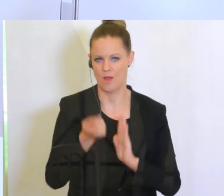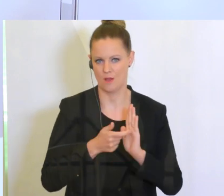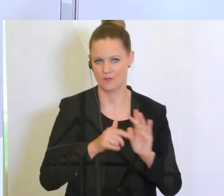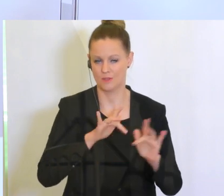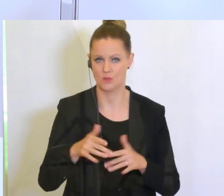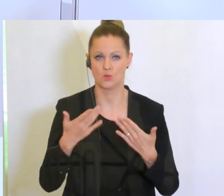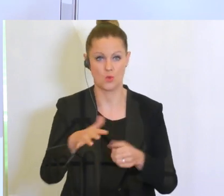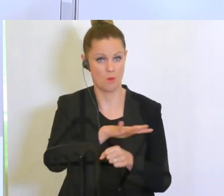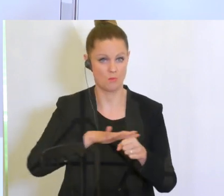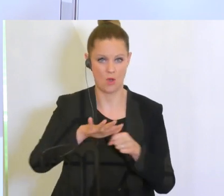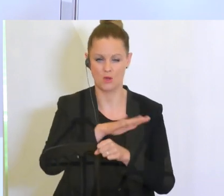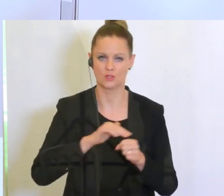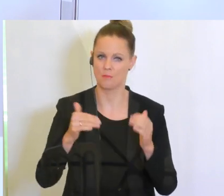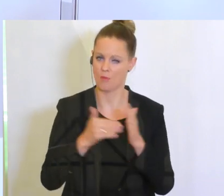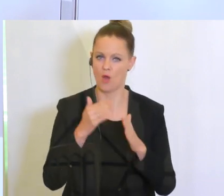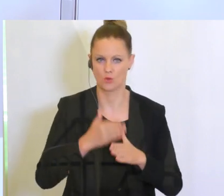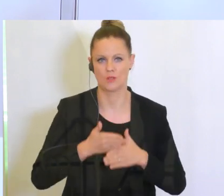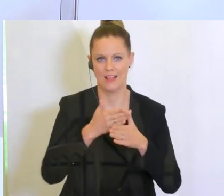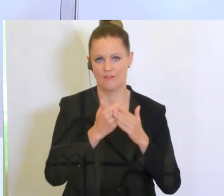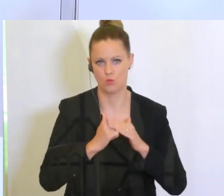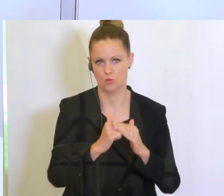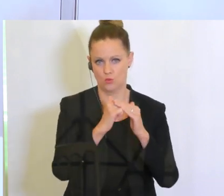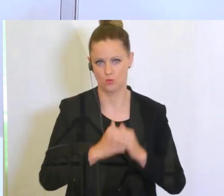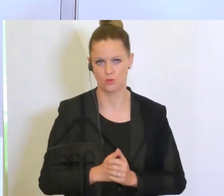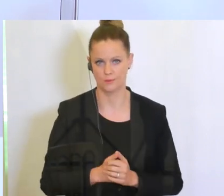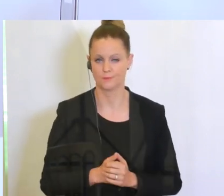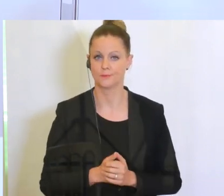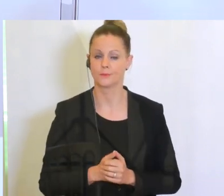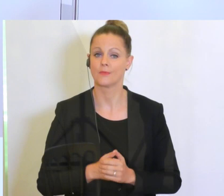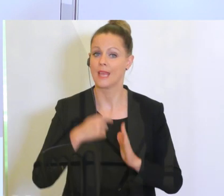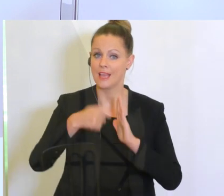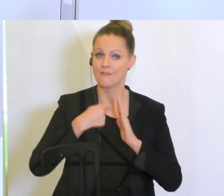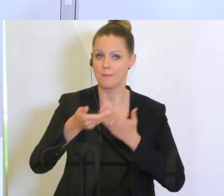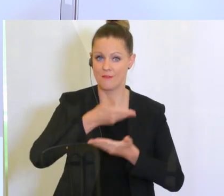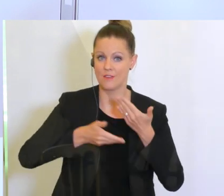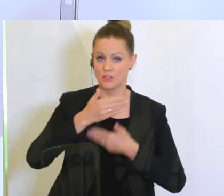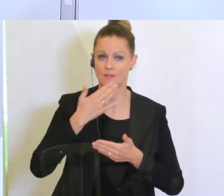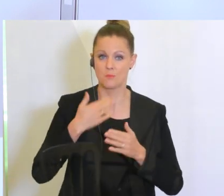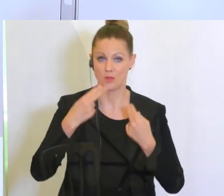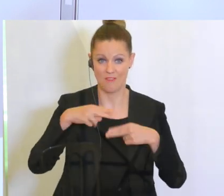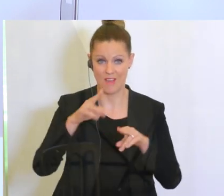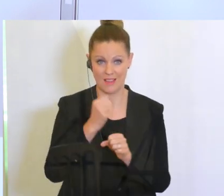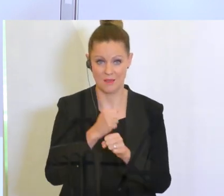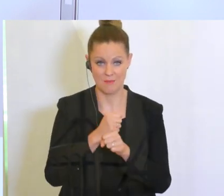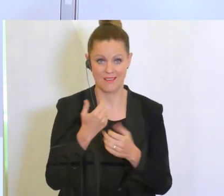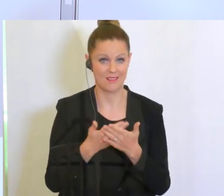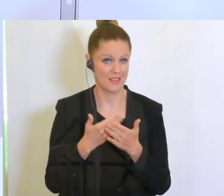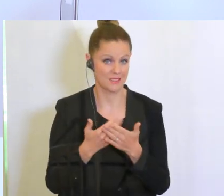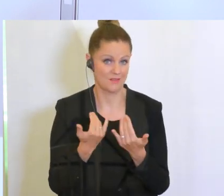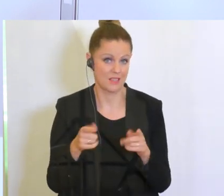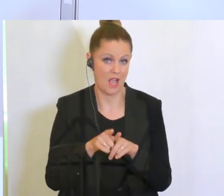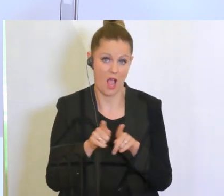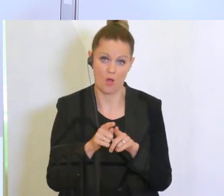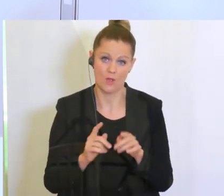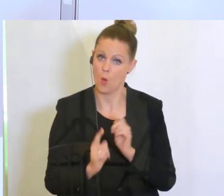dieser Branche unter die Arme zu greifen. Die Filmwirtschaft möchte weitermachen und hier besteht natürlich eine